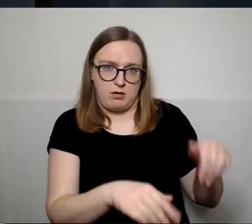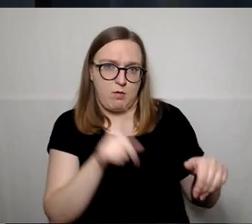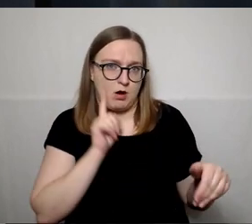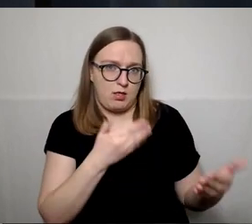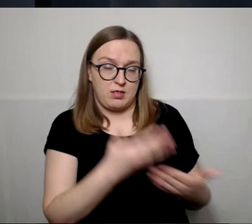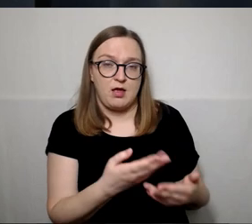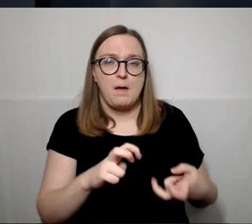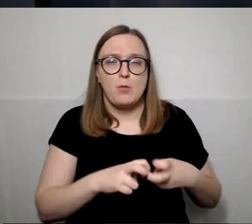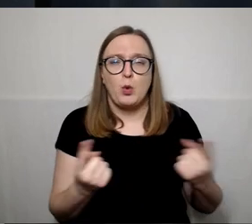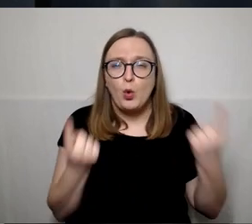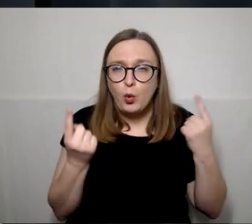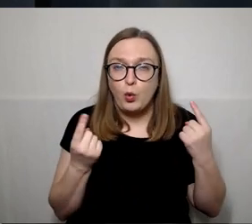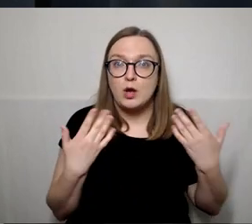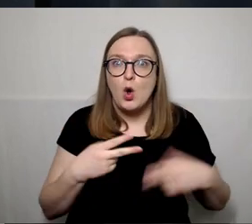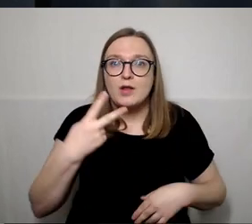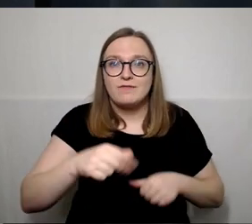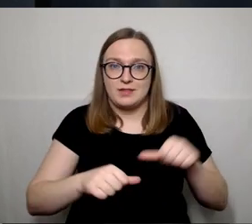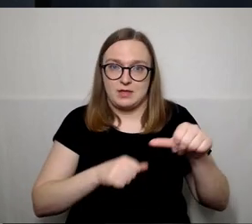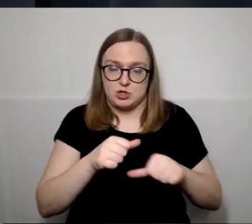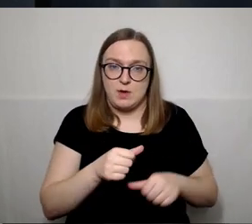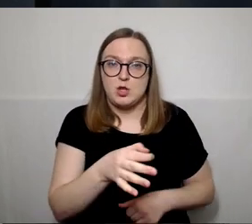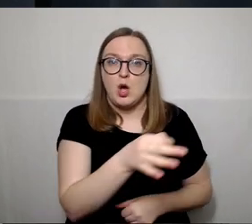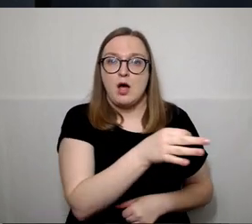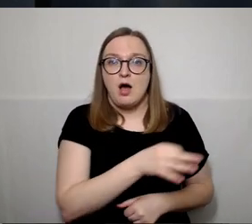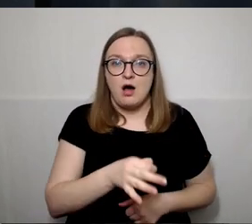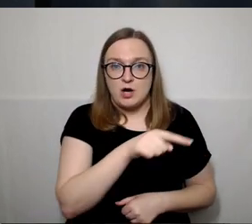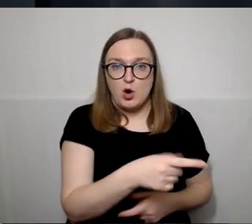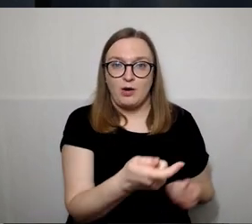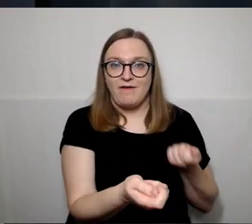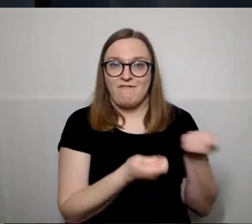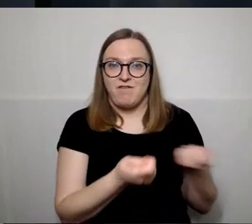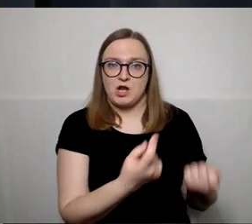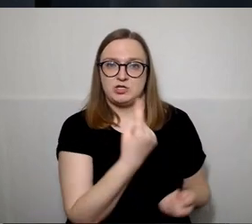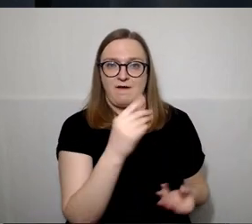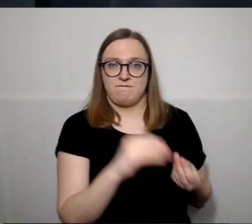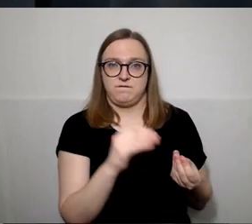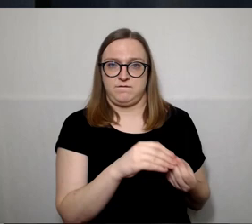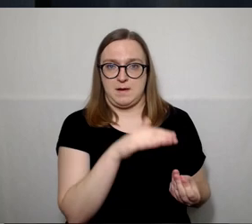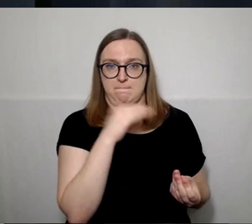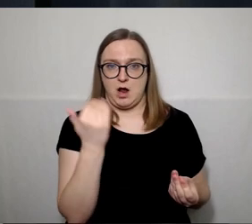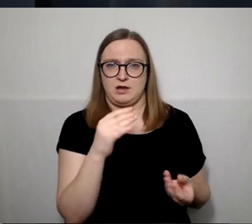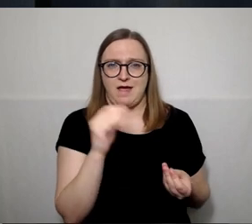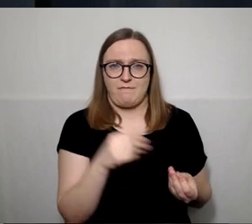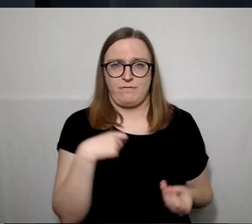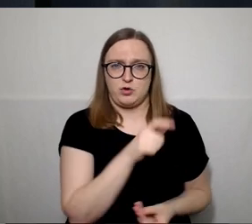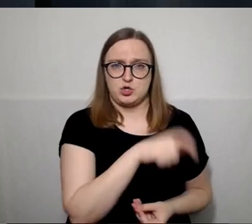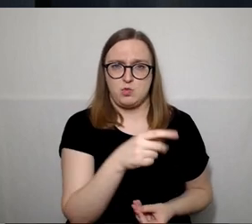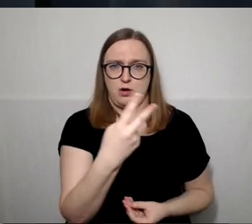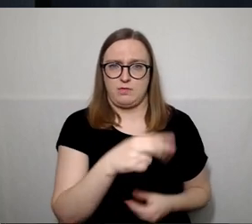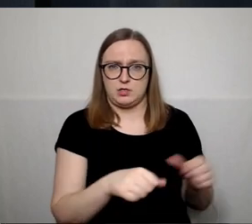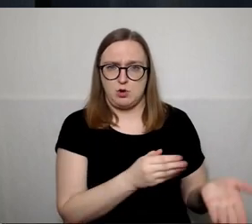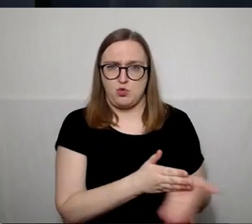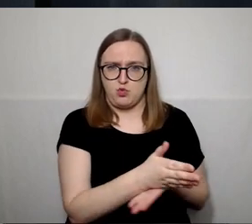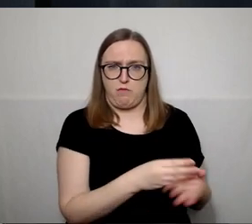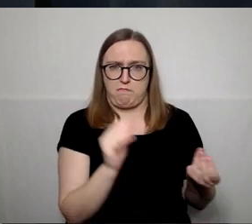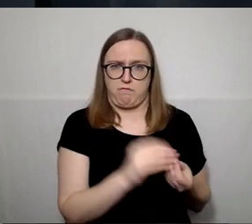daugiau kaip 20 metų rajonų valdantį daugumą nesikeičia. Vadovauja tie patys žmonės. Ir jeigu pasižiūrėtumėm savo